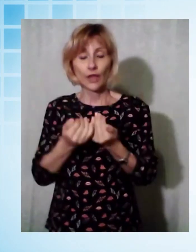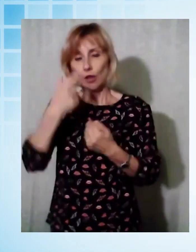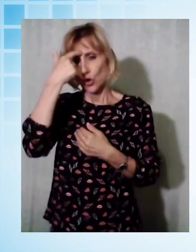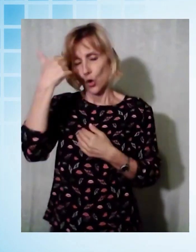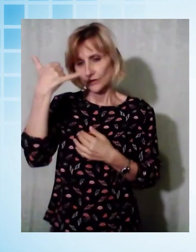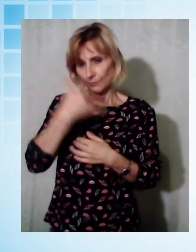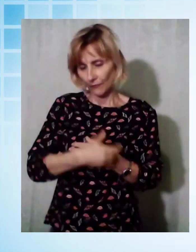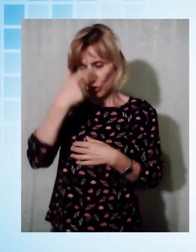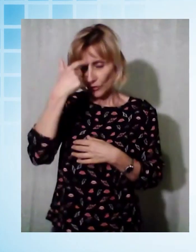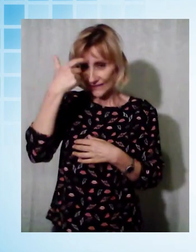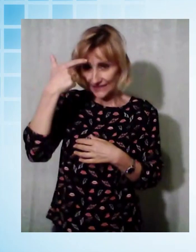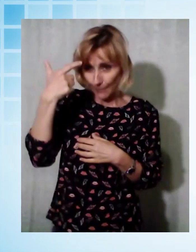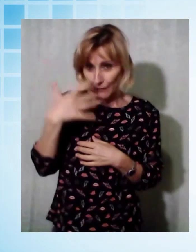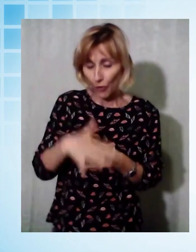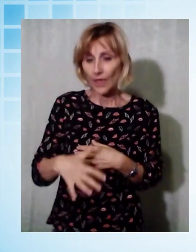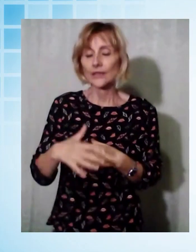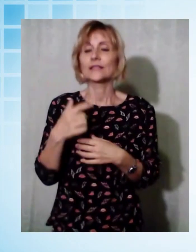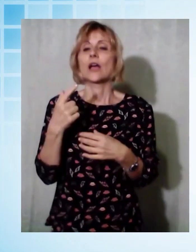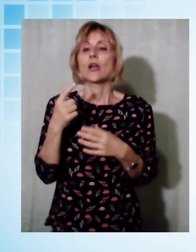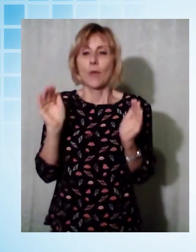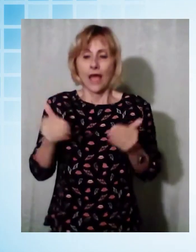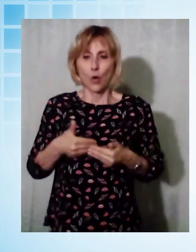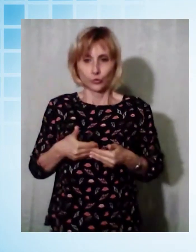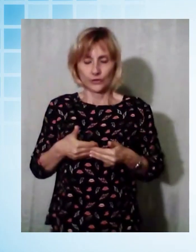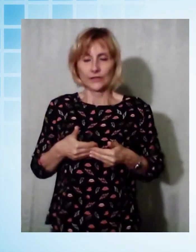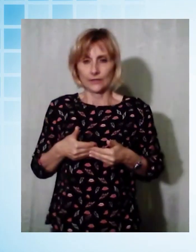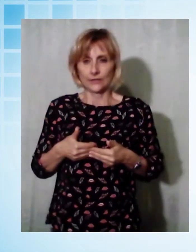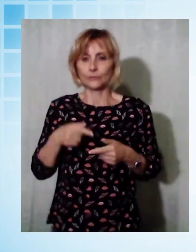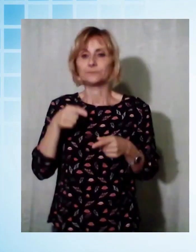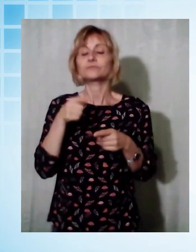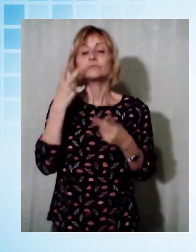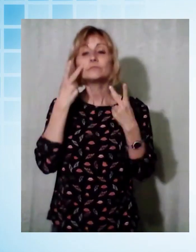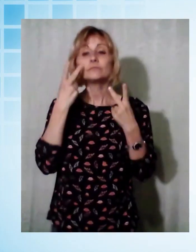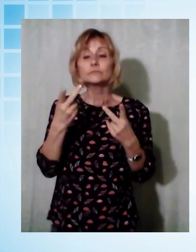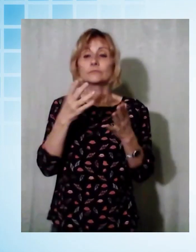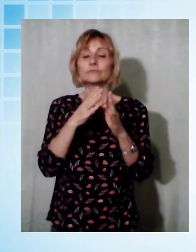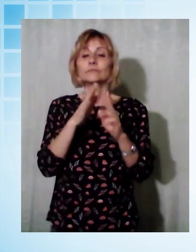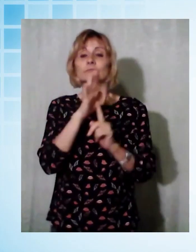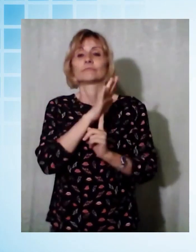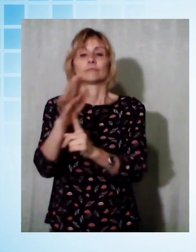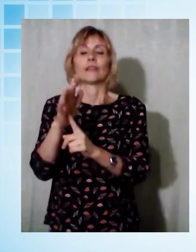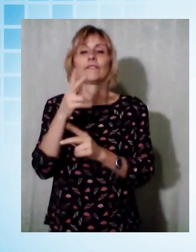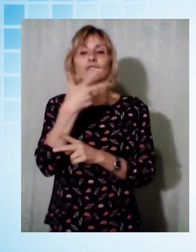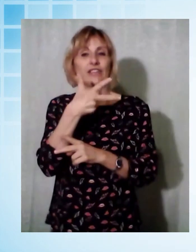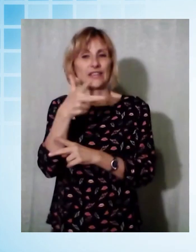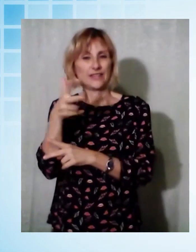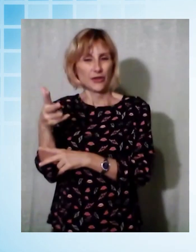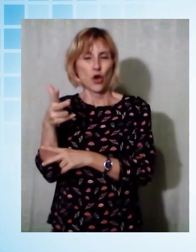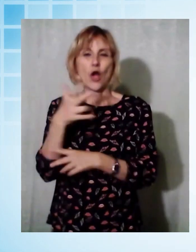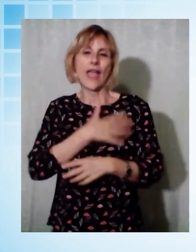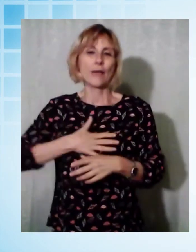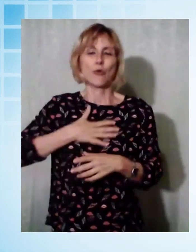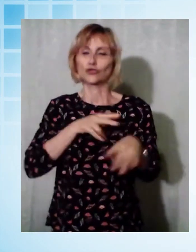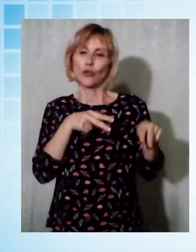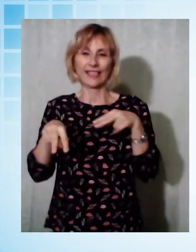breve frammento di un video che è un'esibizione di ballo della scuola Emozione Danza di Porcari con la collaborazione